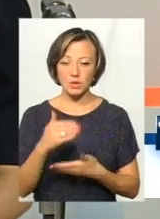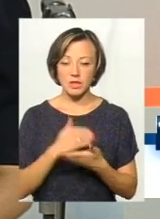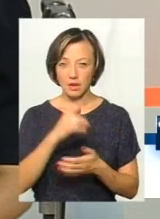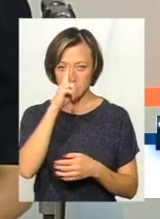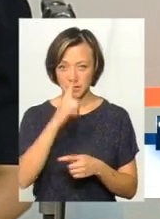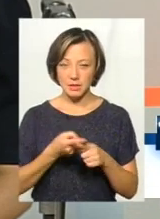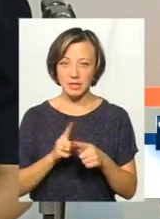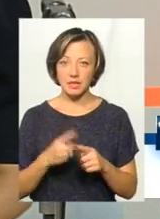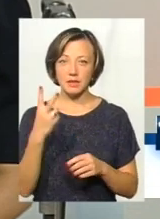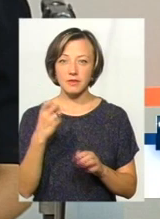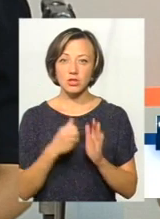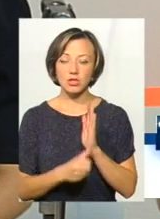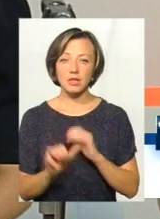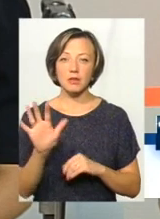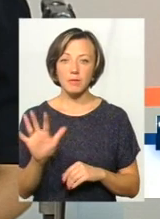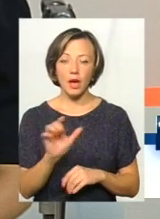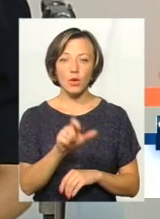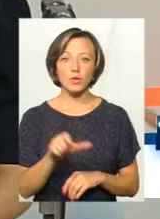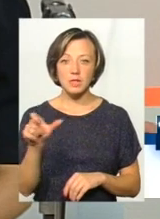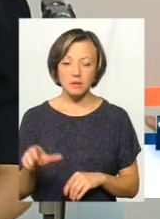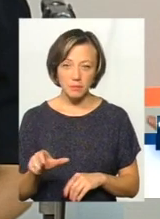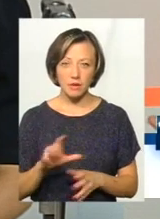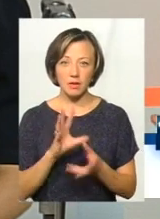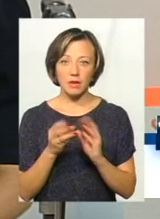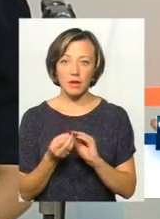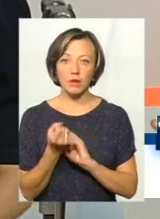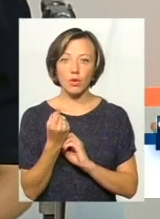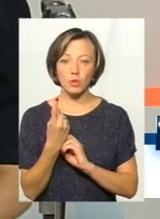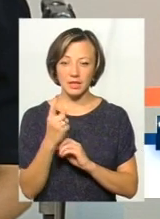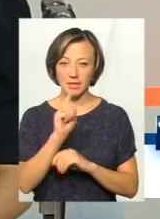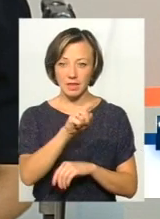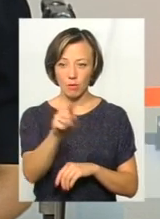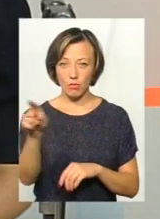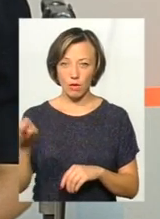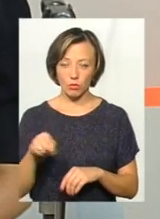місяць було всього 265 осіб на 11 амбулаторій.